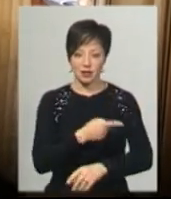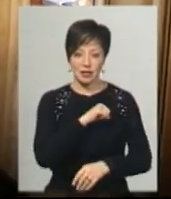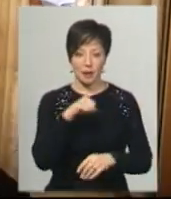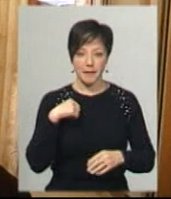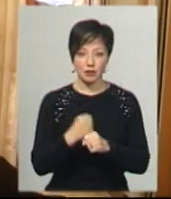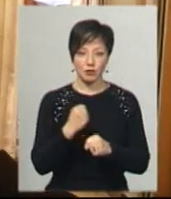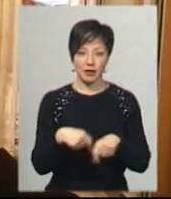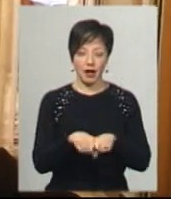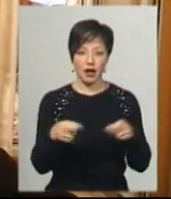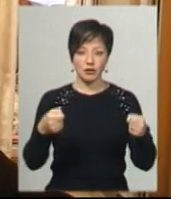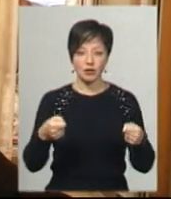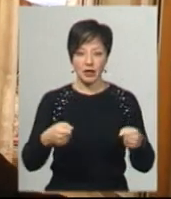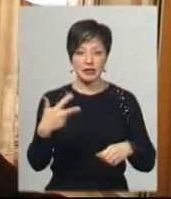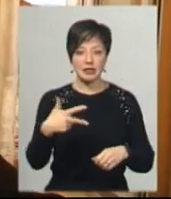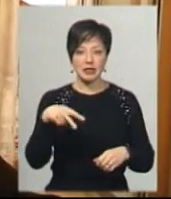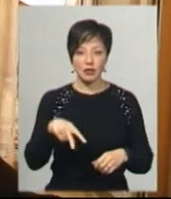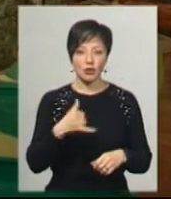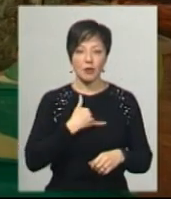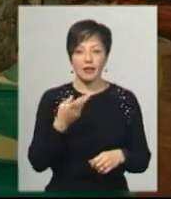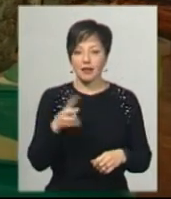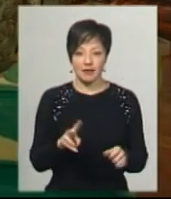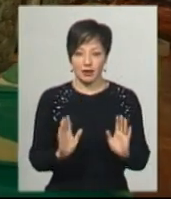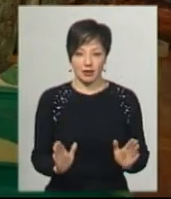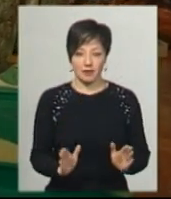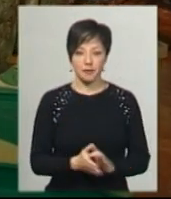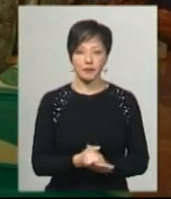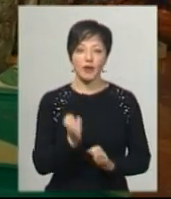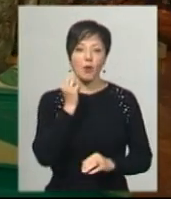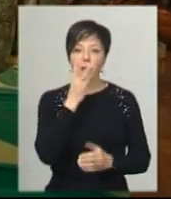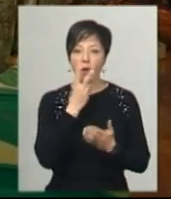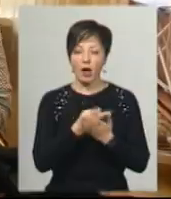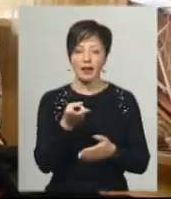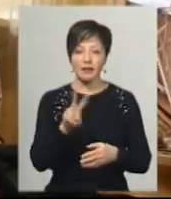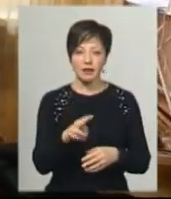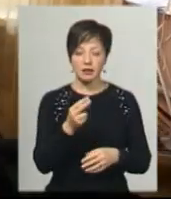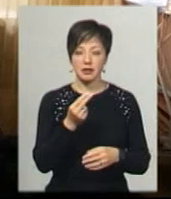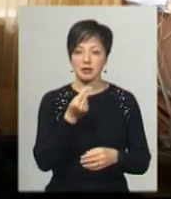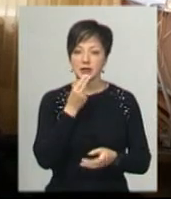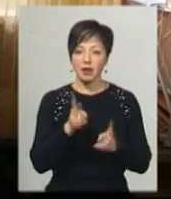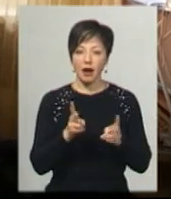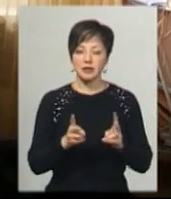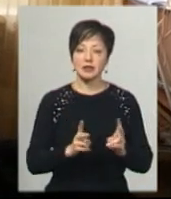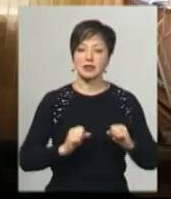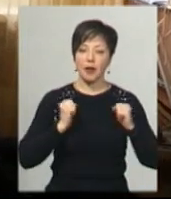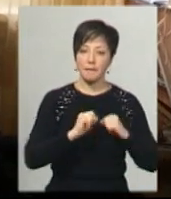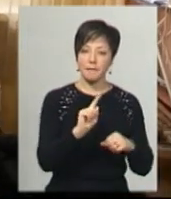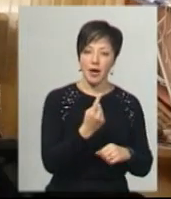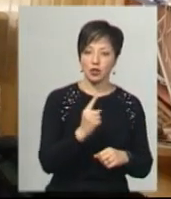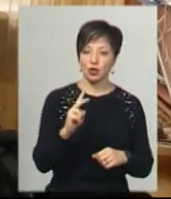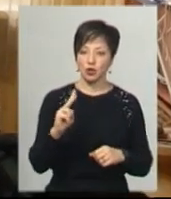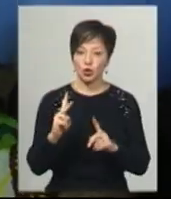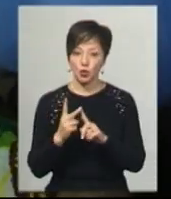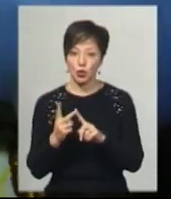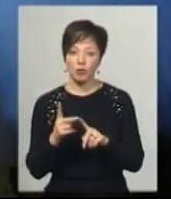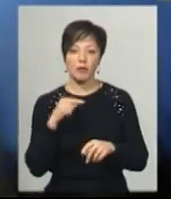Тим більше такі кастрюлі, вони 30-літрові. У мене їх тільки дві. На обід показує Вероніка дві страви. Ми стараємося, щоб і на перший, і на другий завжди було